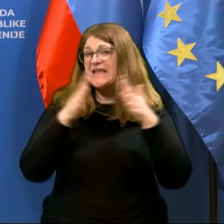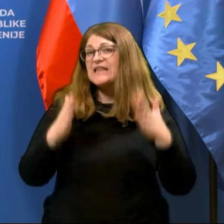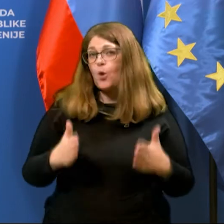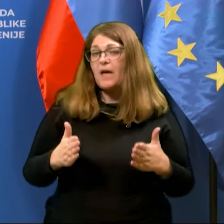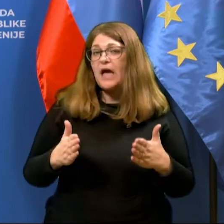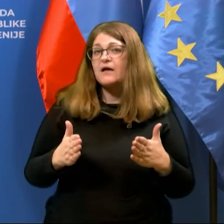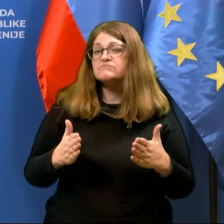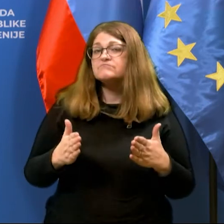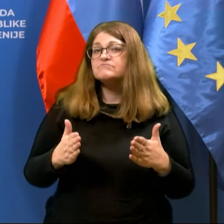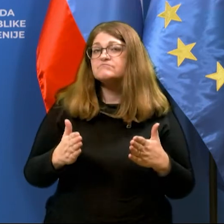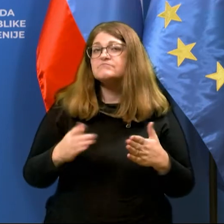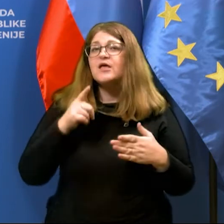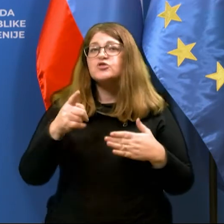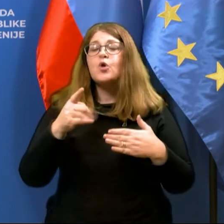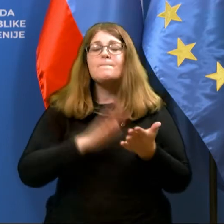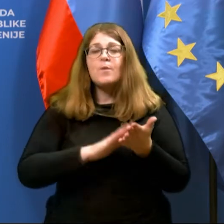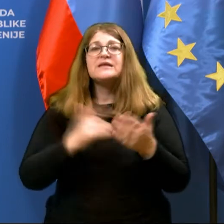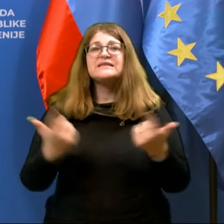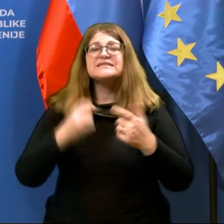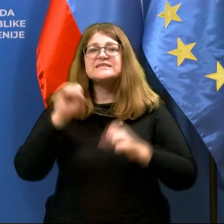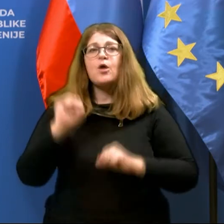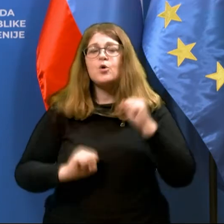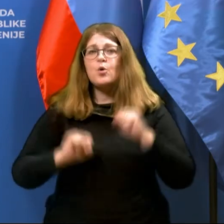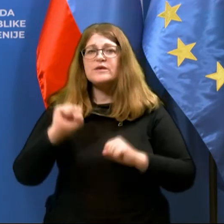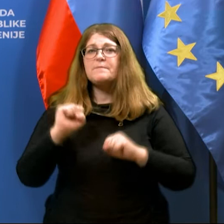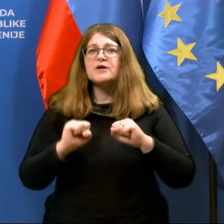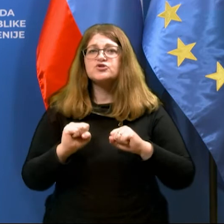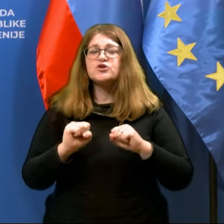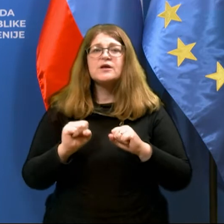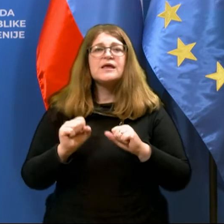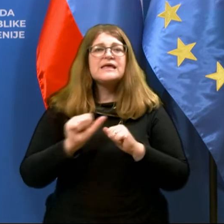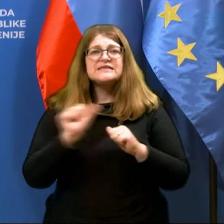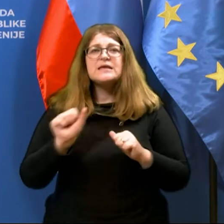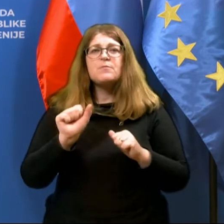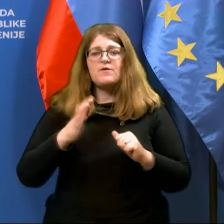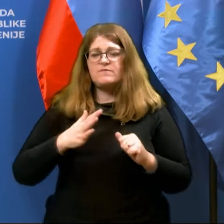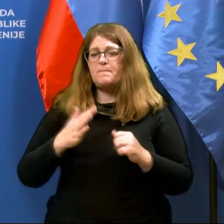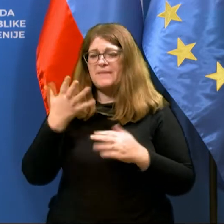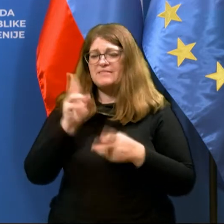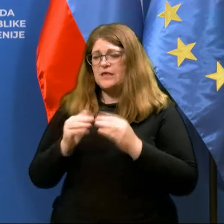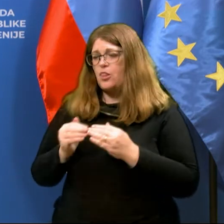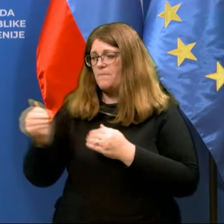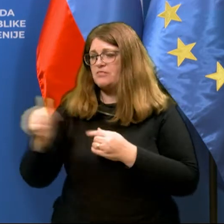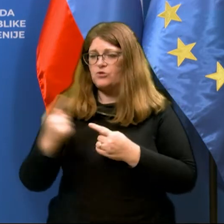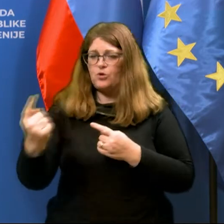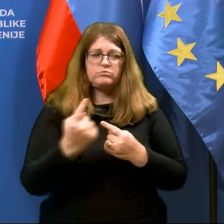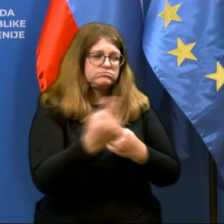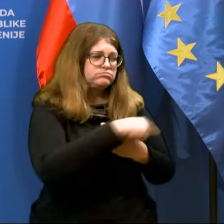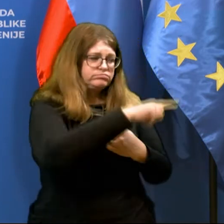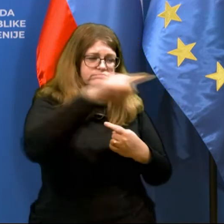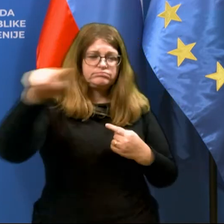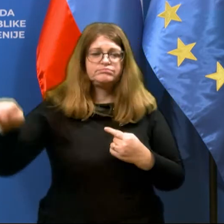torej to pri njih pomeni, da se lahko gibaš zgolj v območju v petih kilometrov od svojega doma za